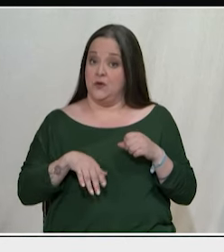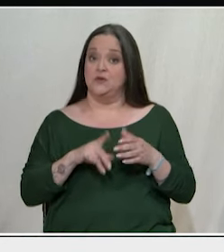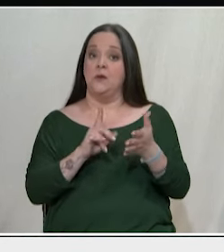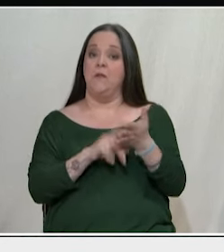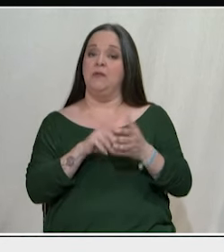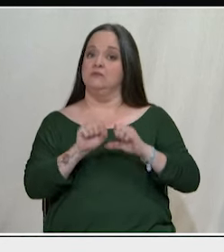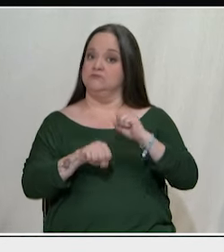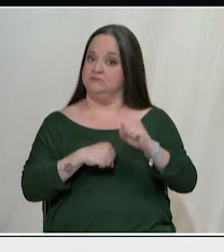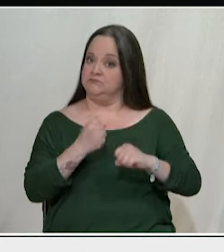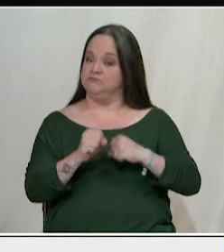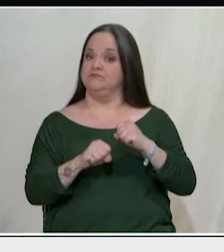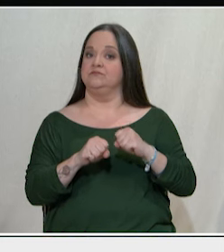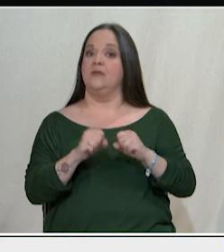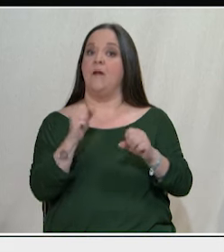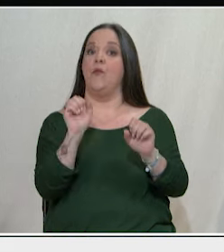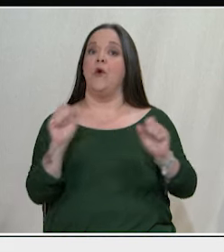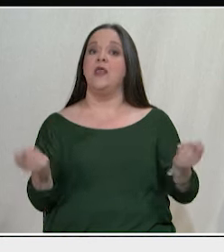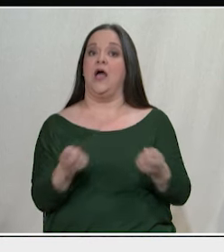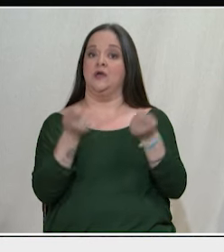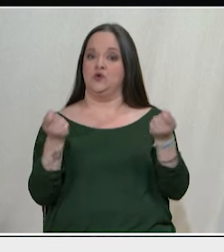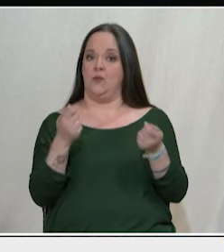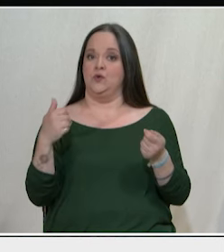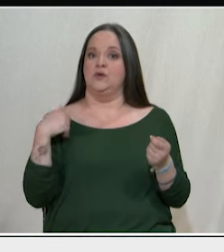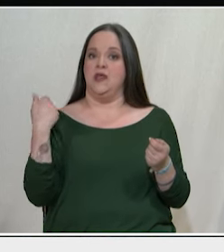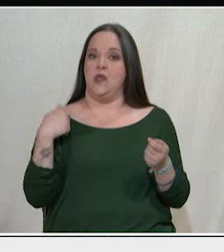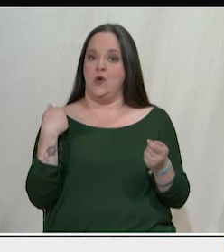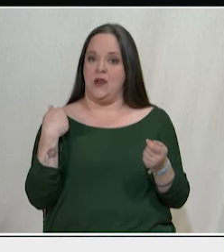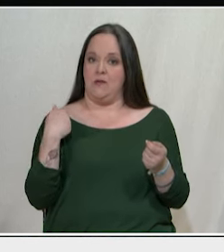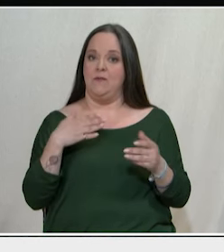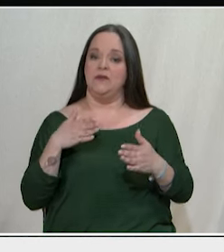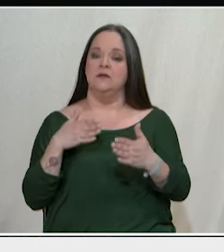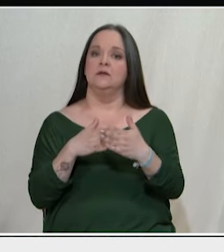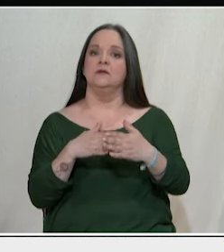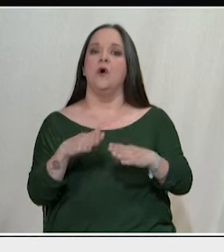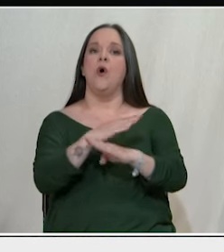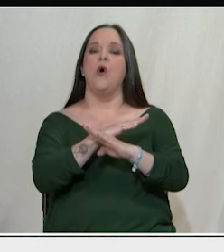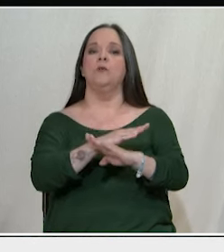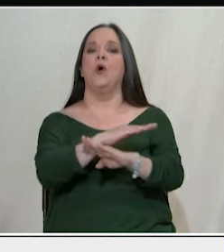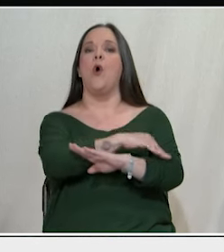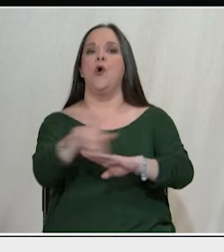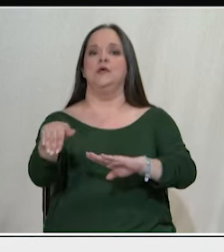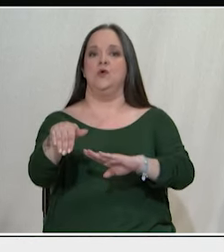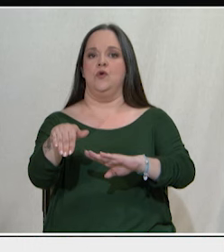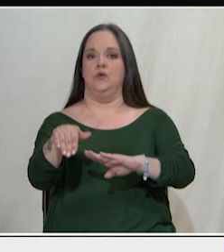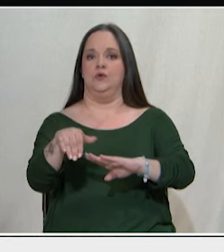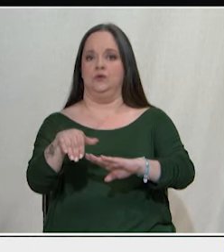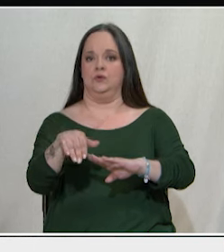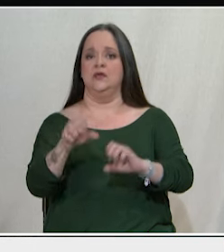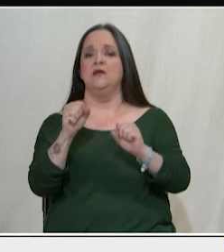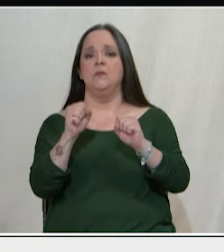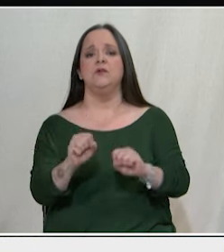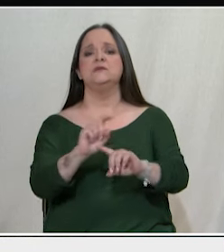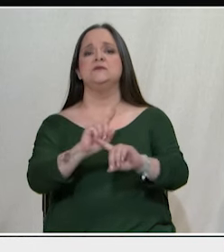εργαζόμενους και την αιωλία να μπει πλαθόν στις τιμές βασικών προϊόντων δηλαδή στο γάλα, στα